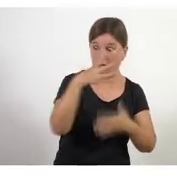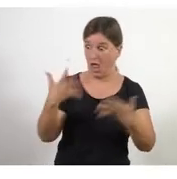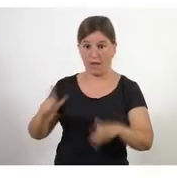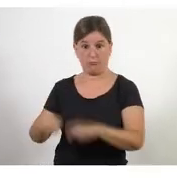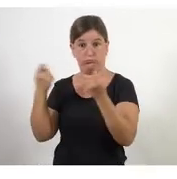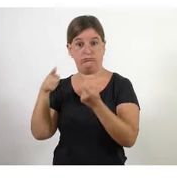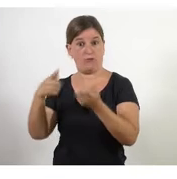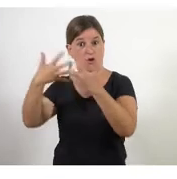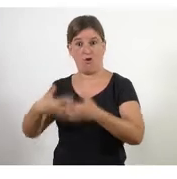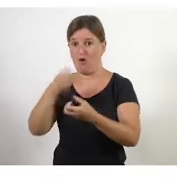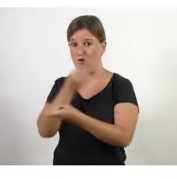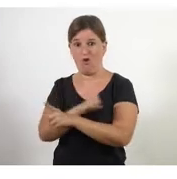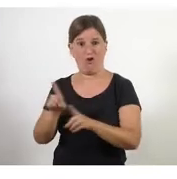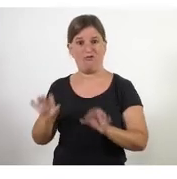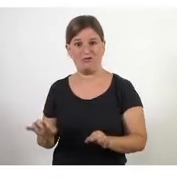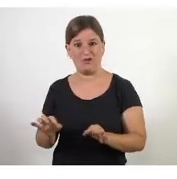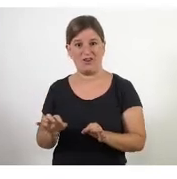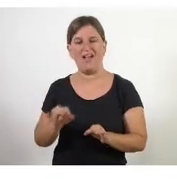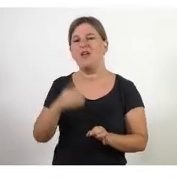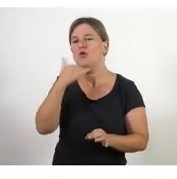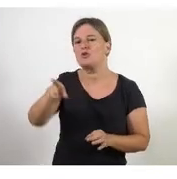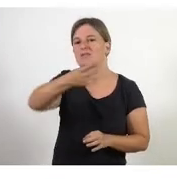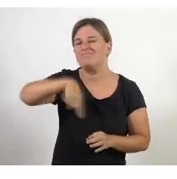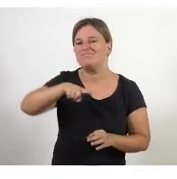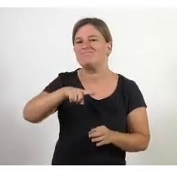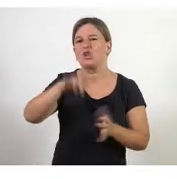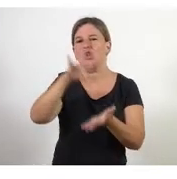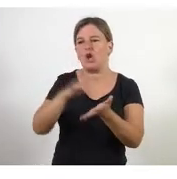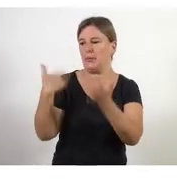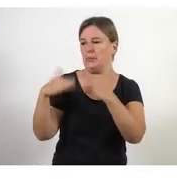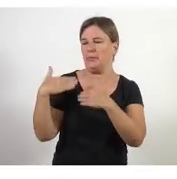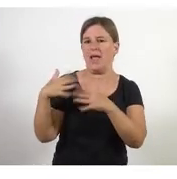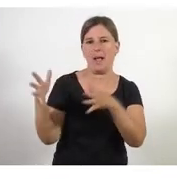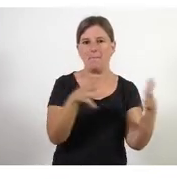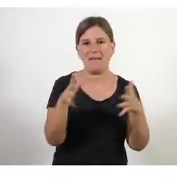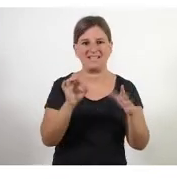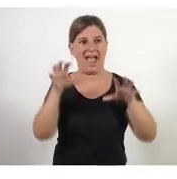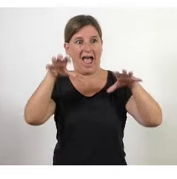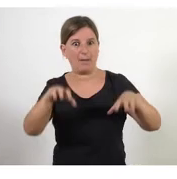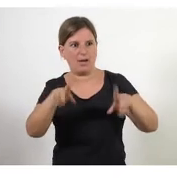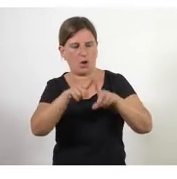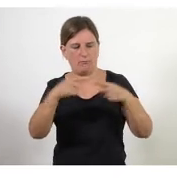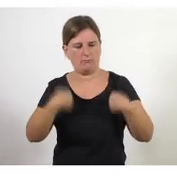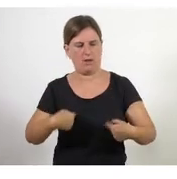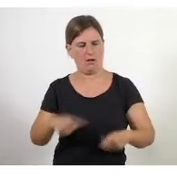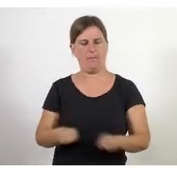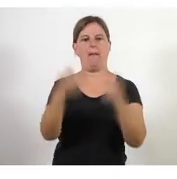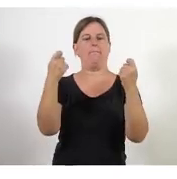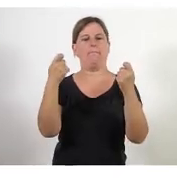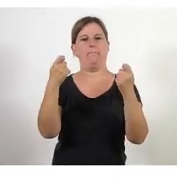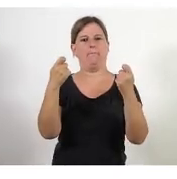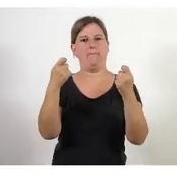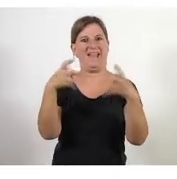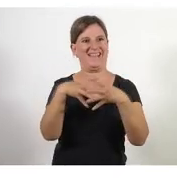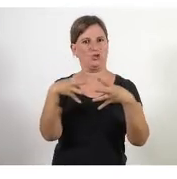No sé si us ha passat que quan va arribar el març, l'abril, se us ha desmuntat alguna cosa. És possible. És possible que el